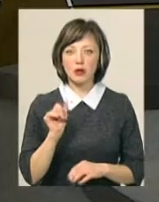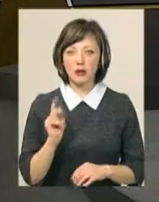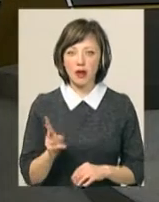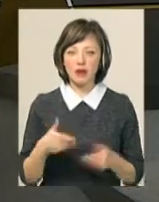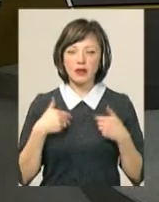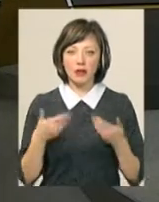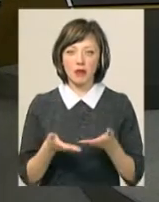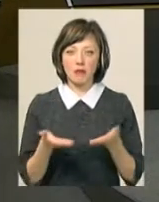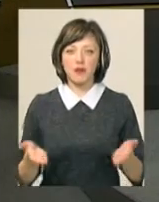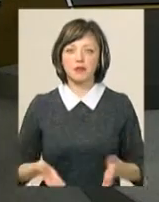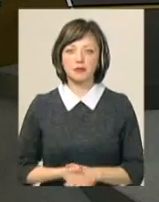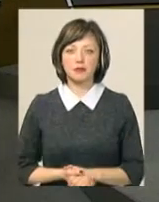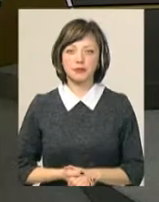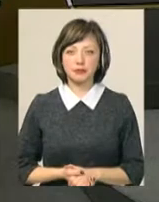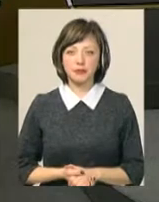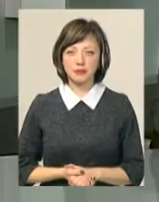Рибак. Ми вітаємо вас.